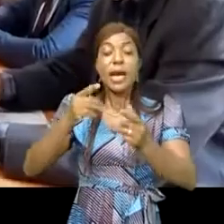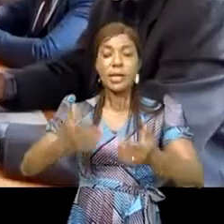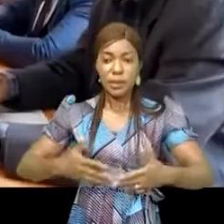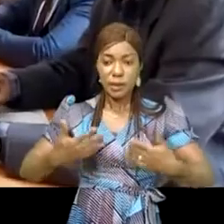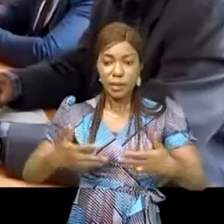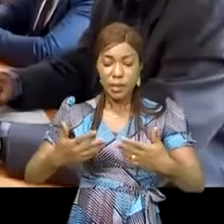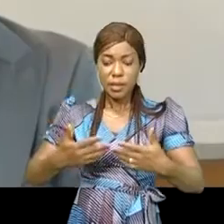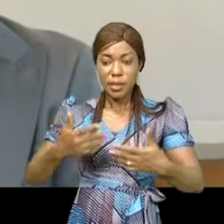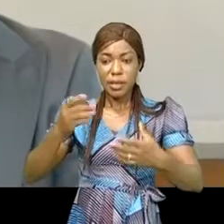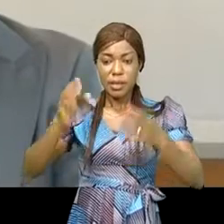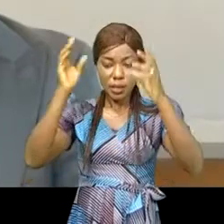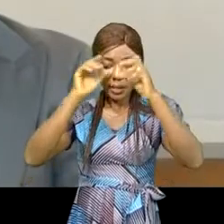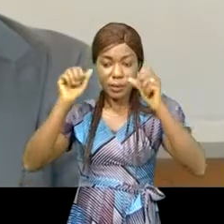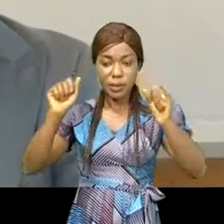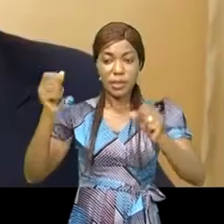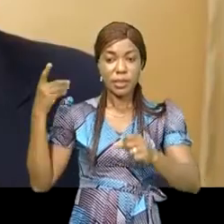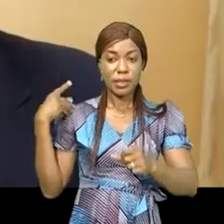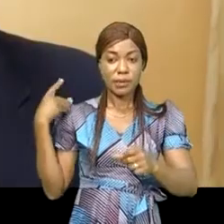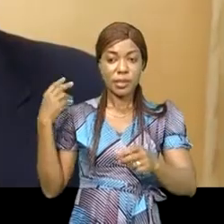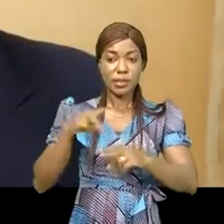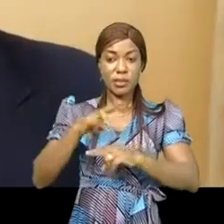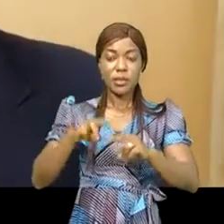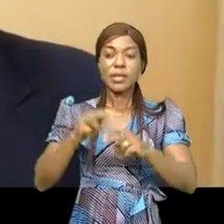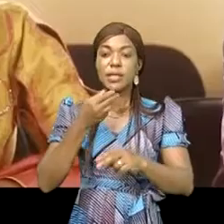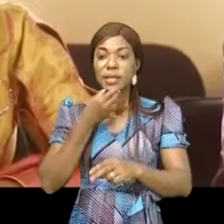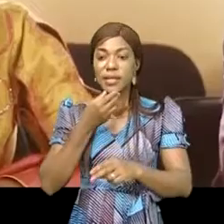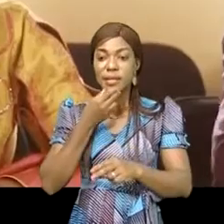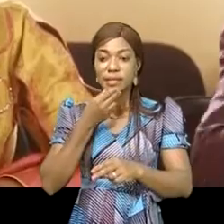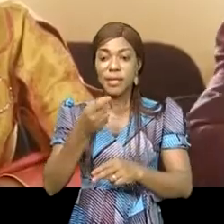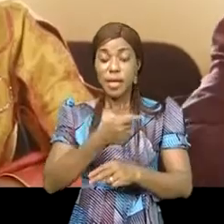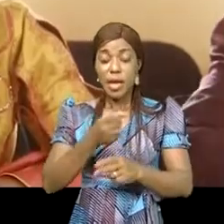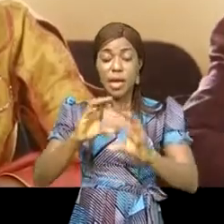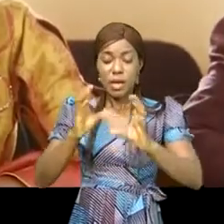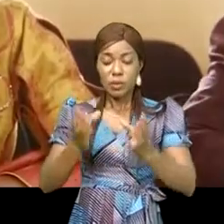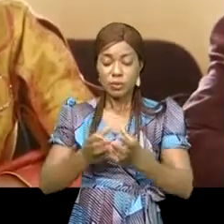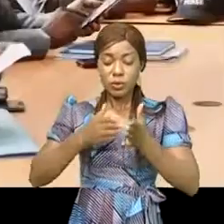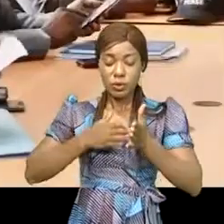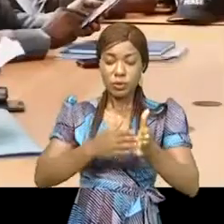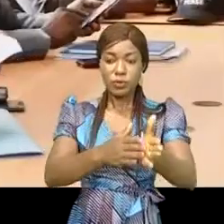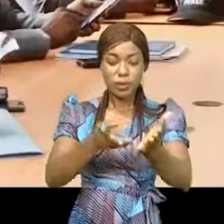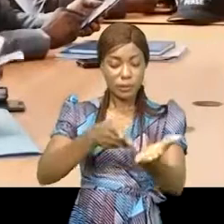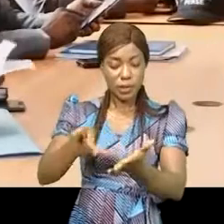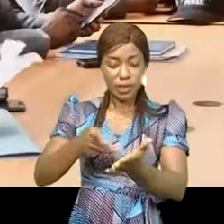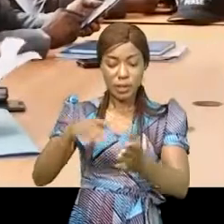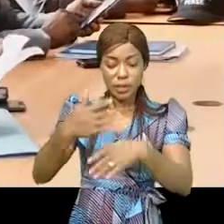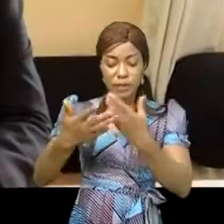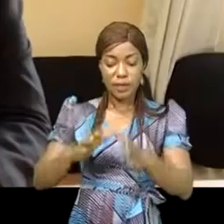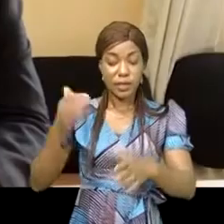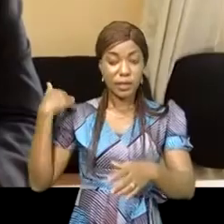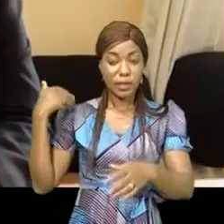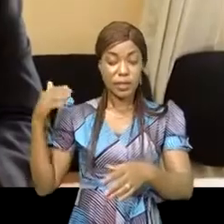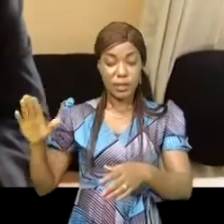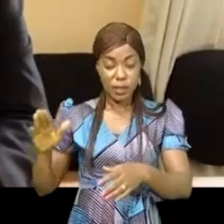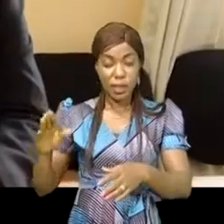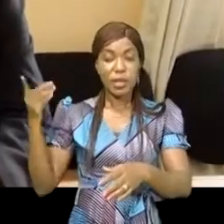de la présidente du coquiste et députés nationaux du Kassaï Anne Mbilambangou. La commission de suivi paie des agents et fonctionnaires de l'État.